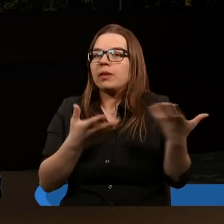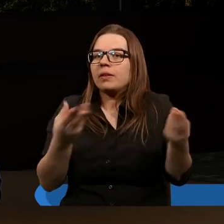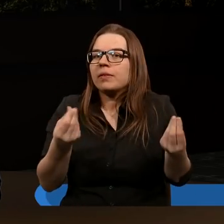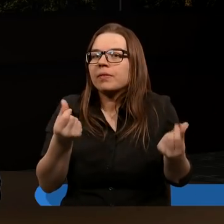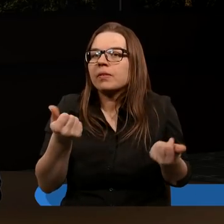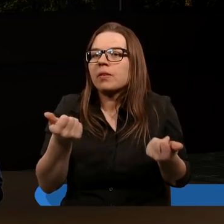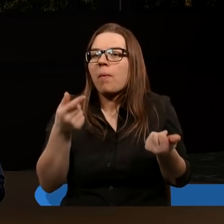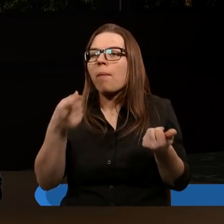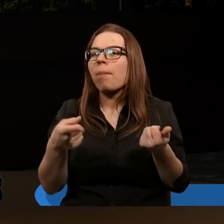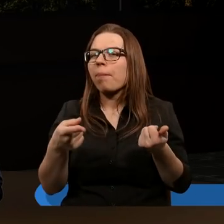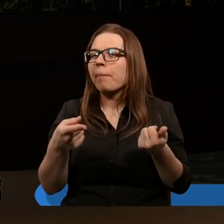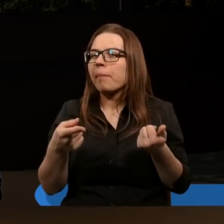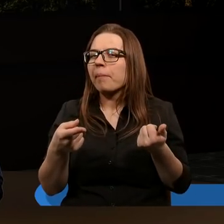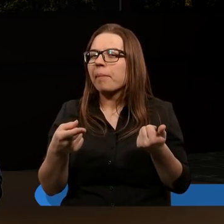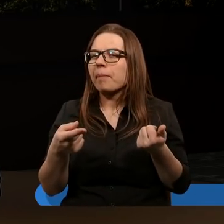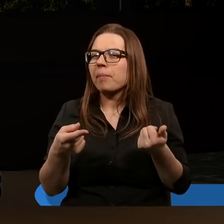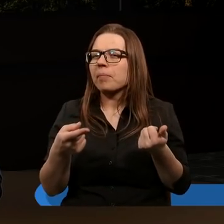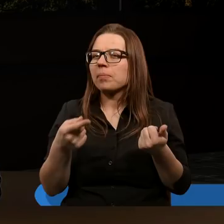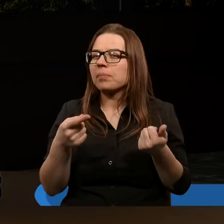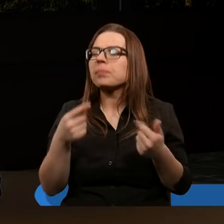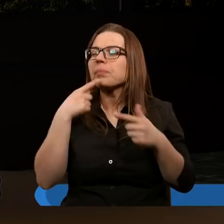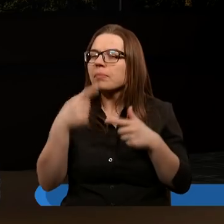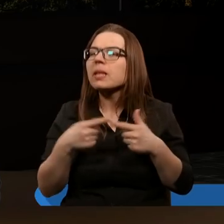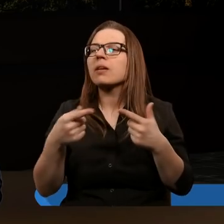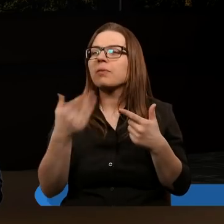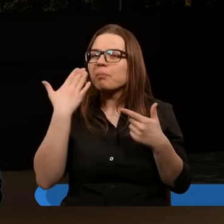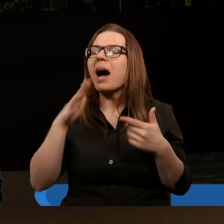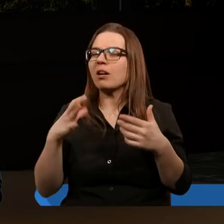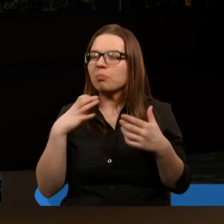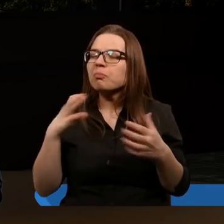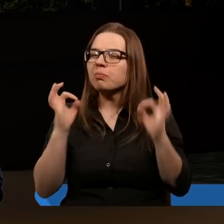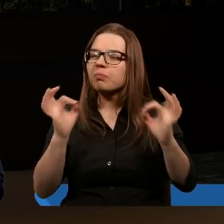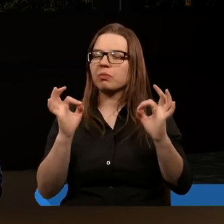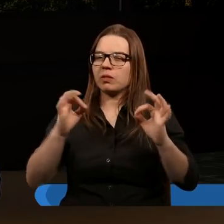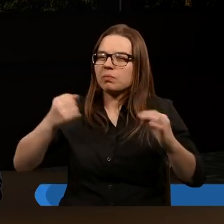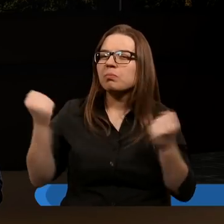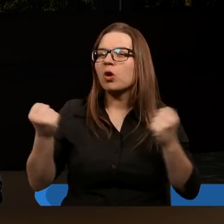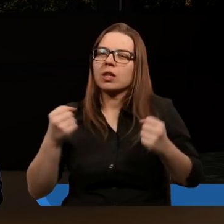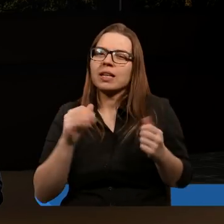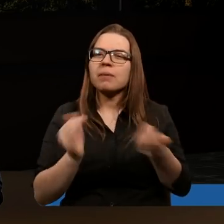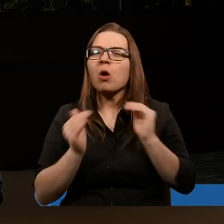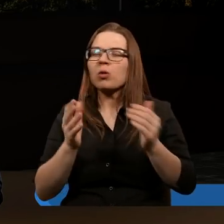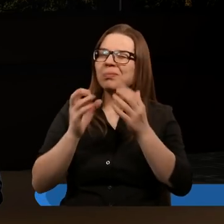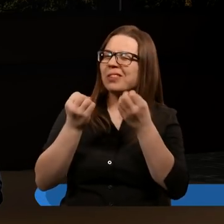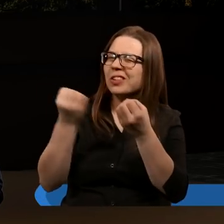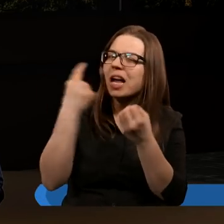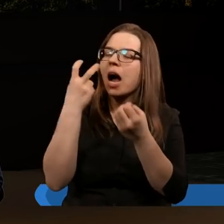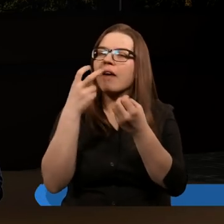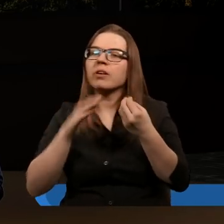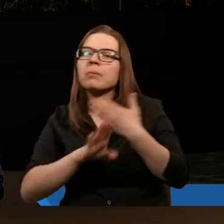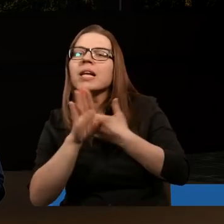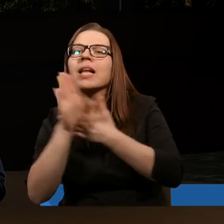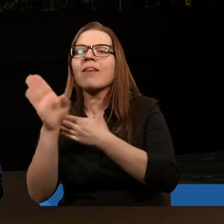no w liście do Smyrnie jest to zdecydowanie w bardziej bogaty sposób przedstawione. Nie lękaj się cierpień.